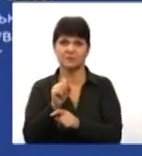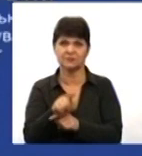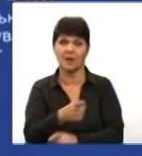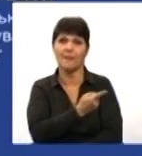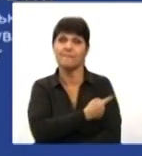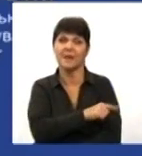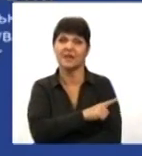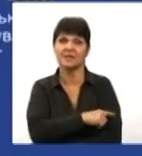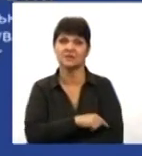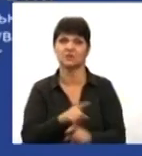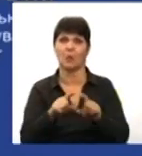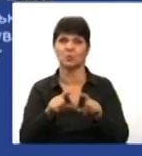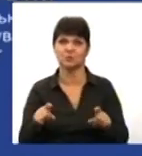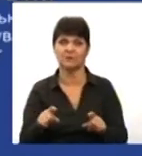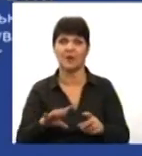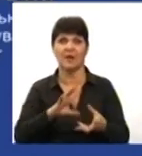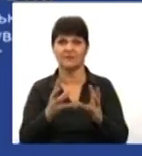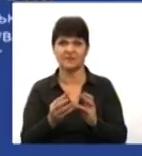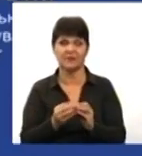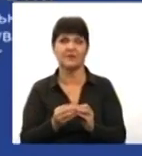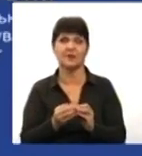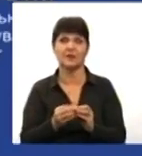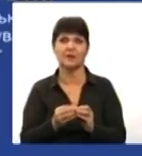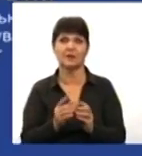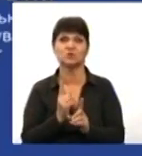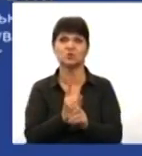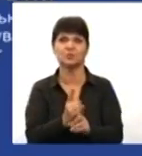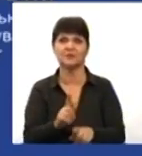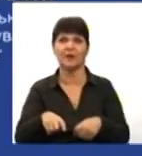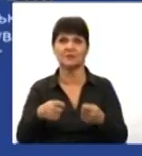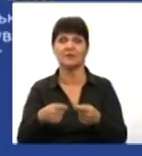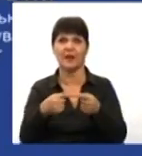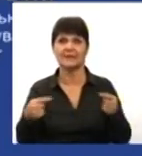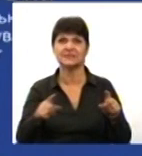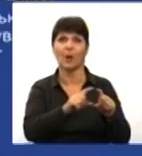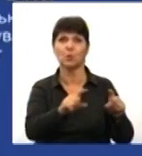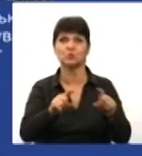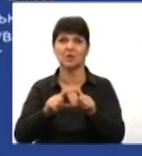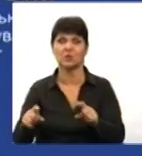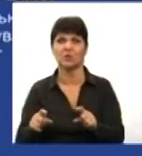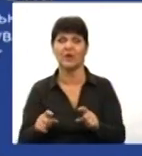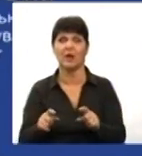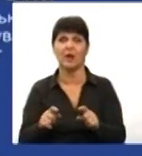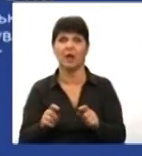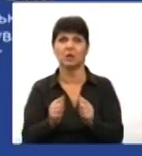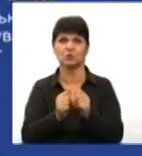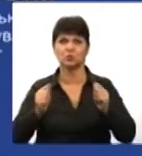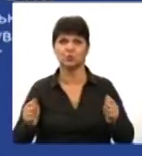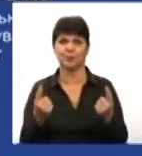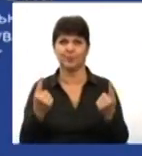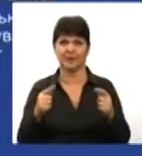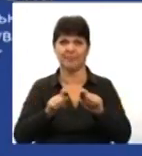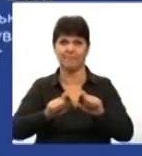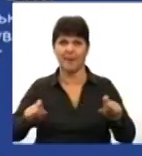установи. Взагалі супровід надається в нас в різні установи, супермаркети, в медичні установи, сети,